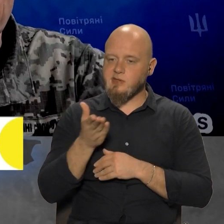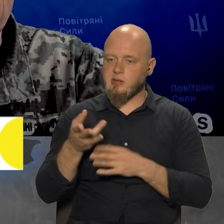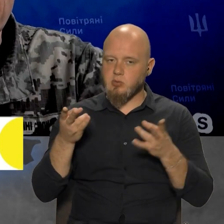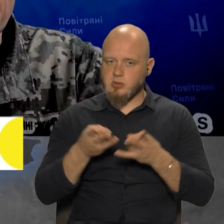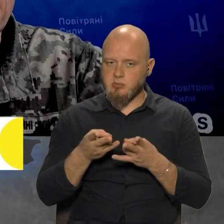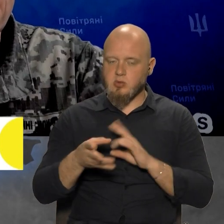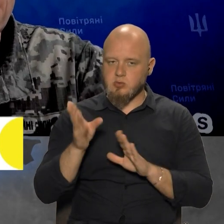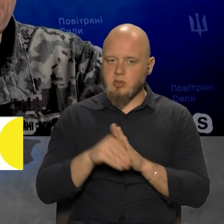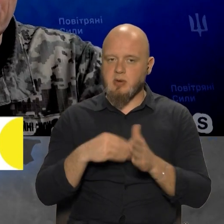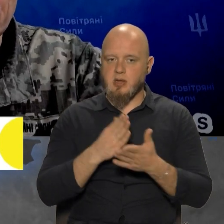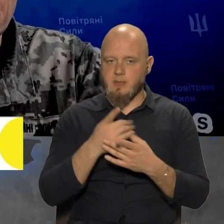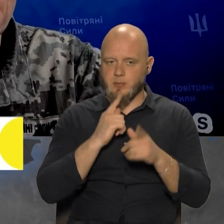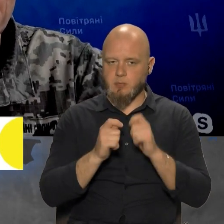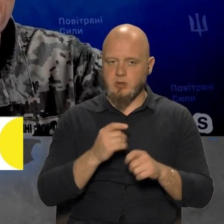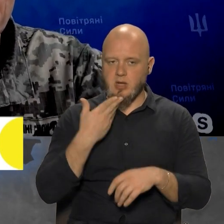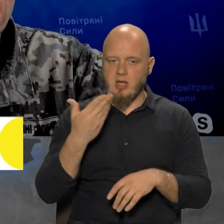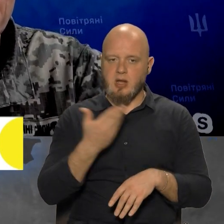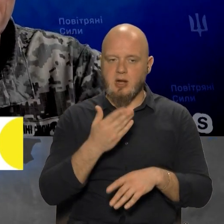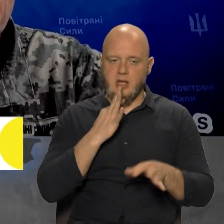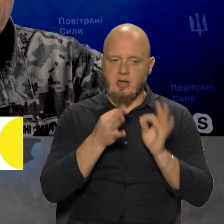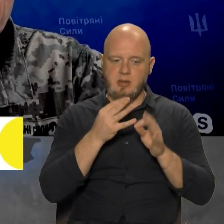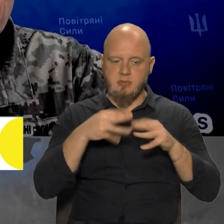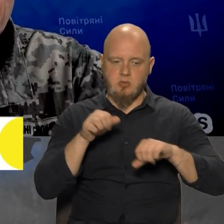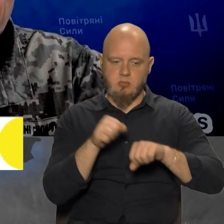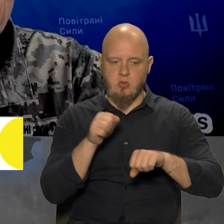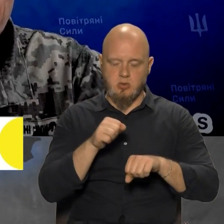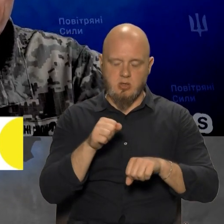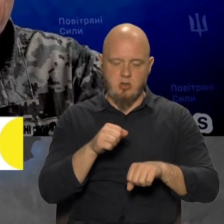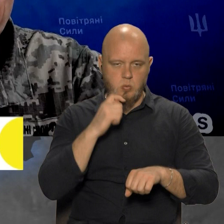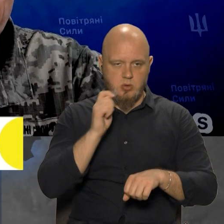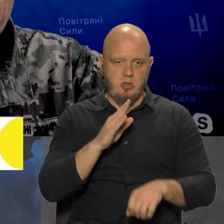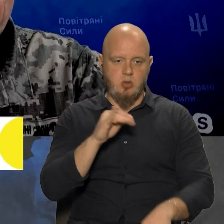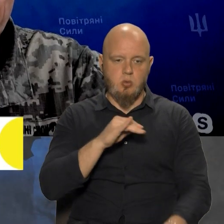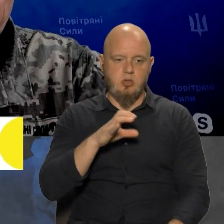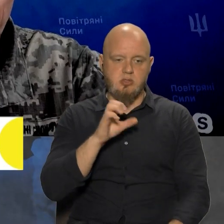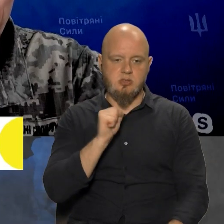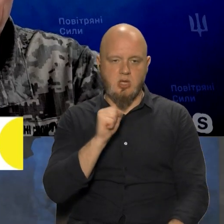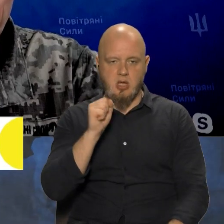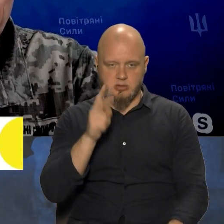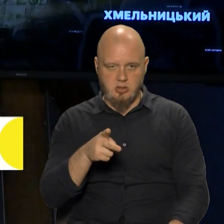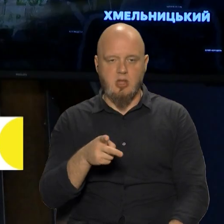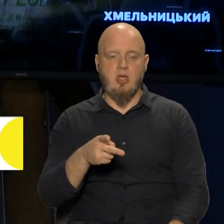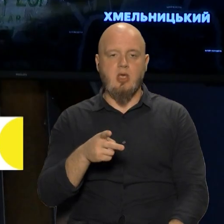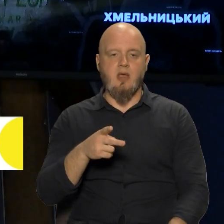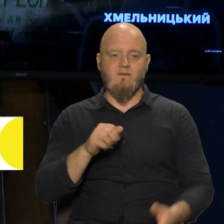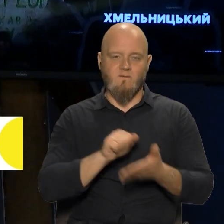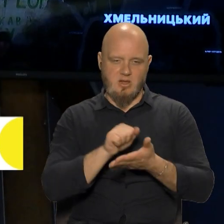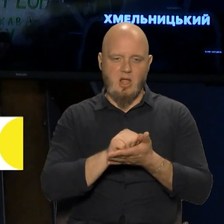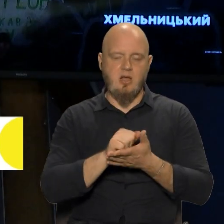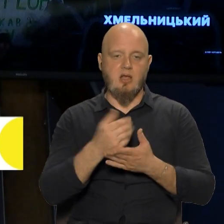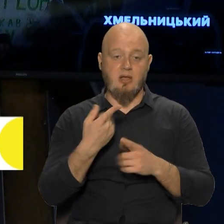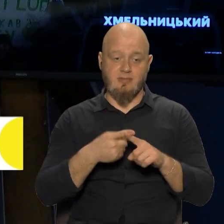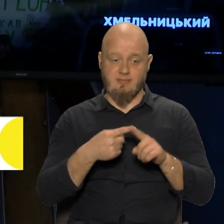потрібно. Зокрема, є коментар радника міністра оборони України Юрія Сака в виданню «Політико», в якому він зазначає, що